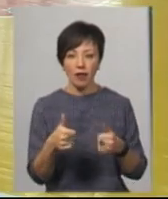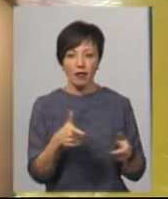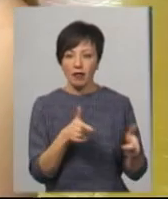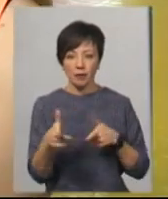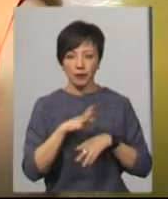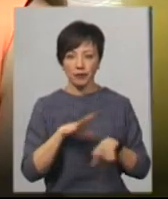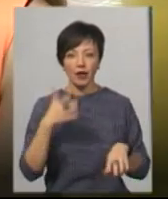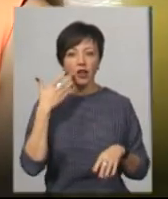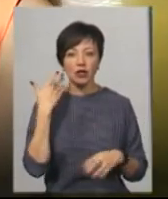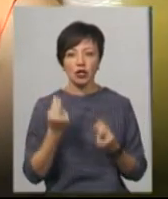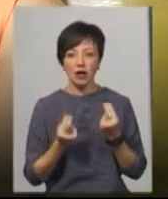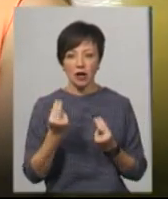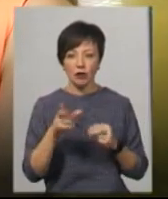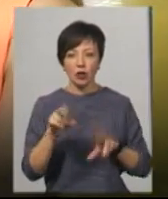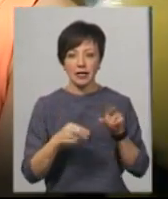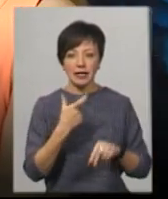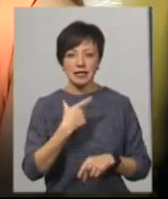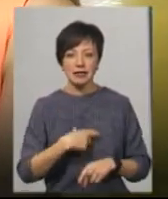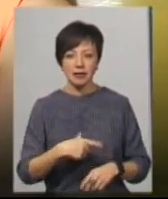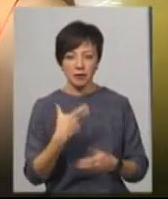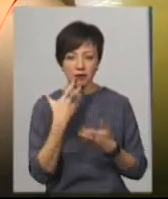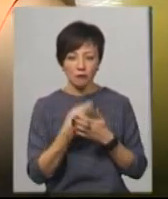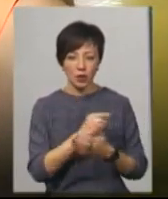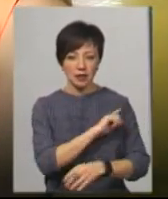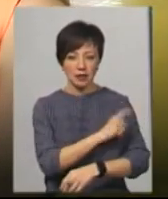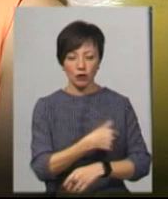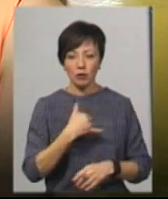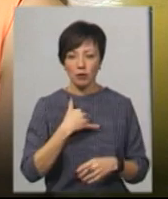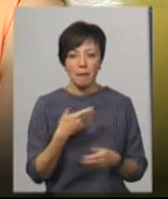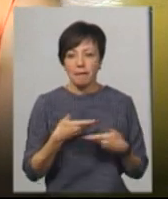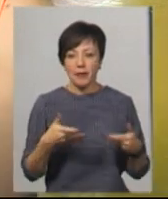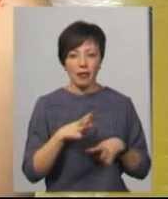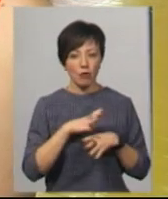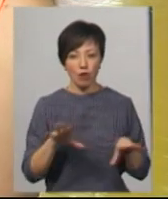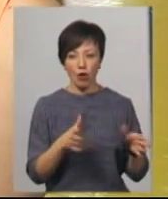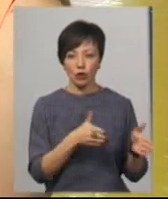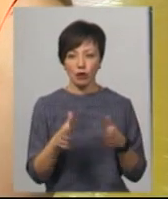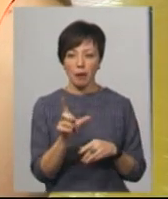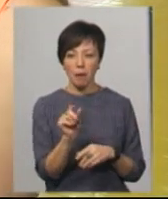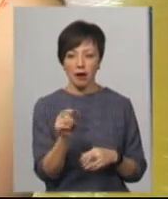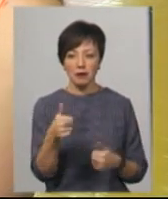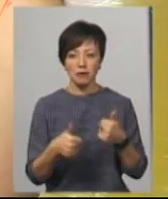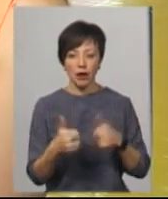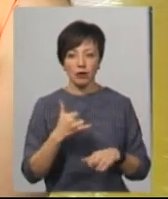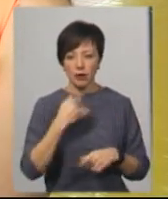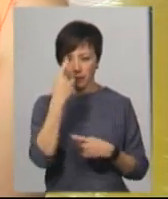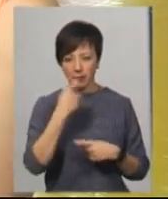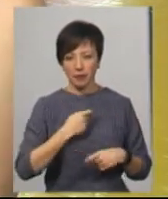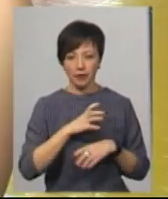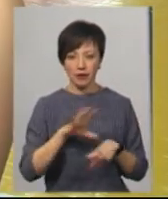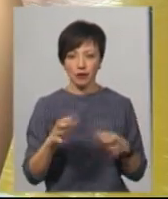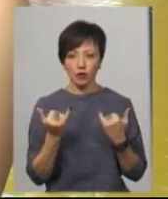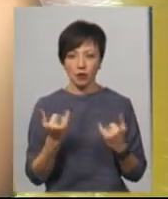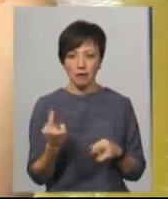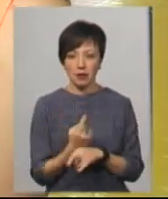здається легше грати, тому що ти розчитуєш на свої сили. Тим більше ми не були готові на парні змагання, так як нам не повідомили. Ми